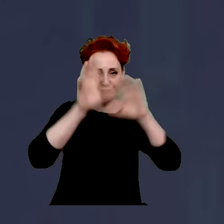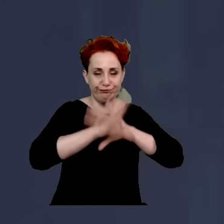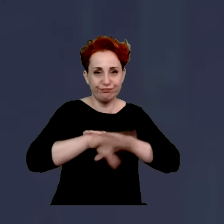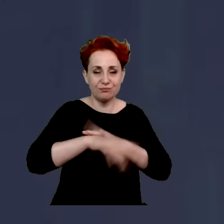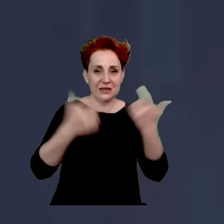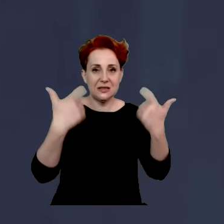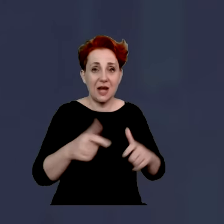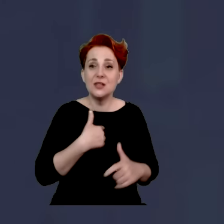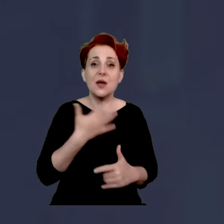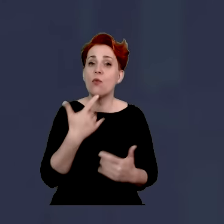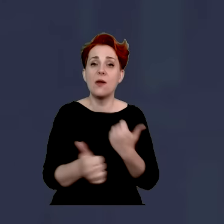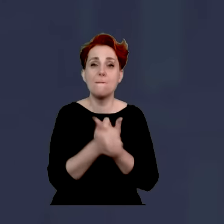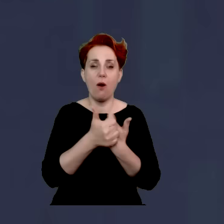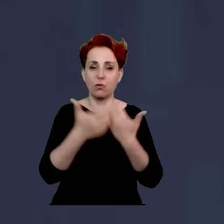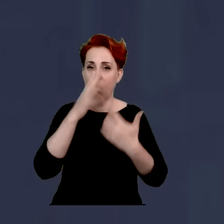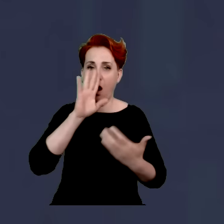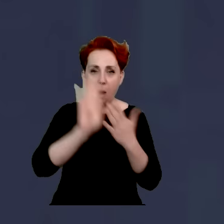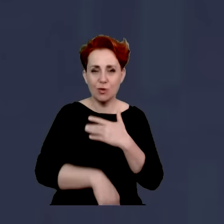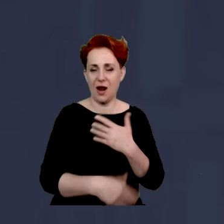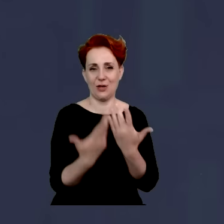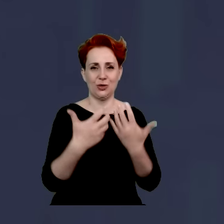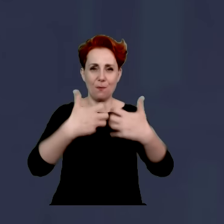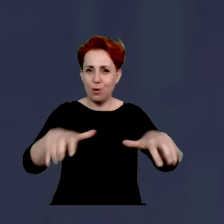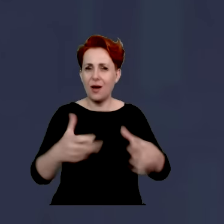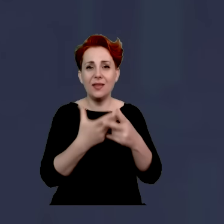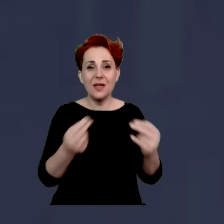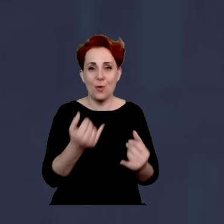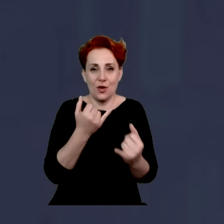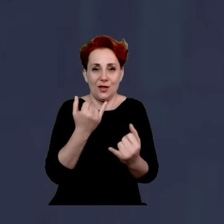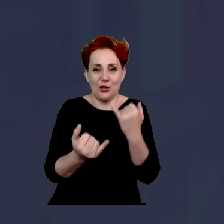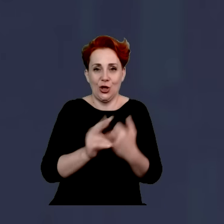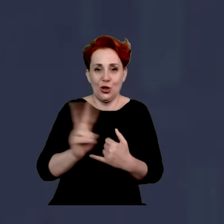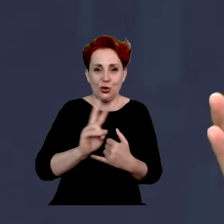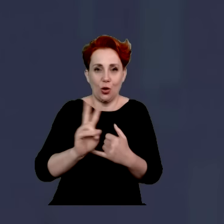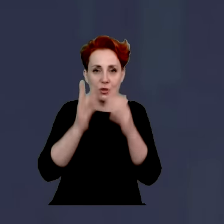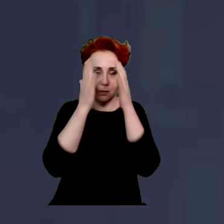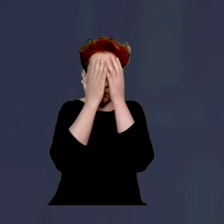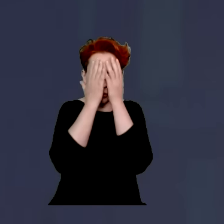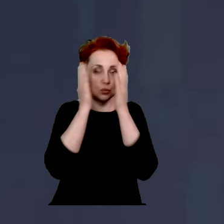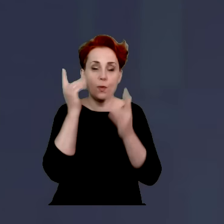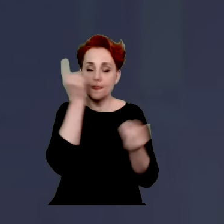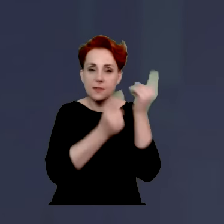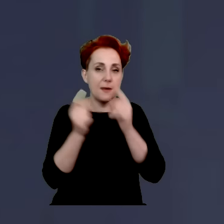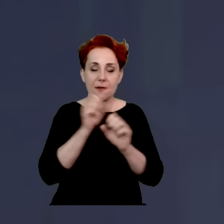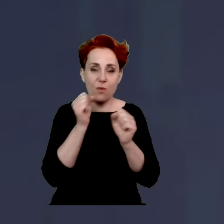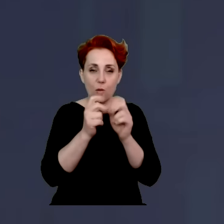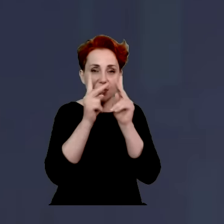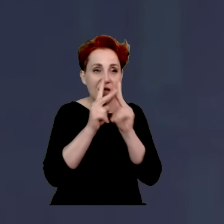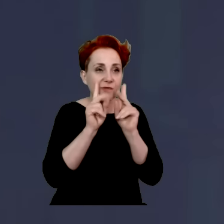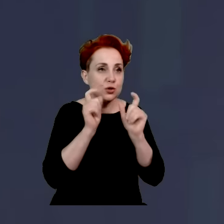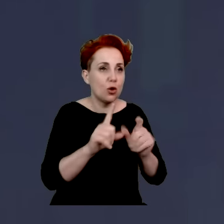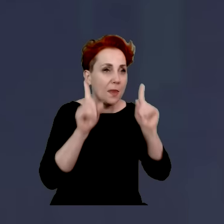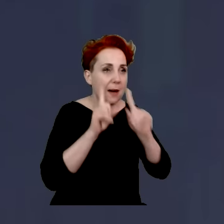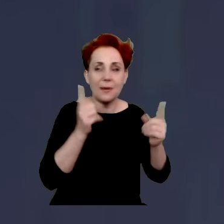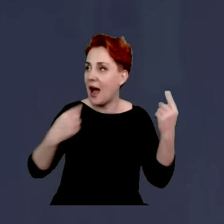to po to, żeby Polaków dzielić, czy żeby was obrażać, bo nie można obrazić kogoś, kto jest tak zaimpregnowany na rzeczywistość, na to, co się wokół niego